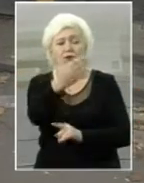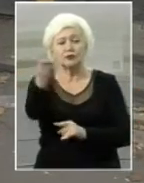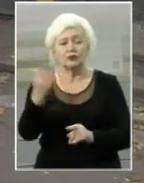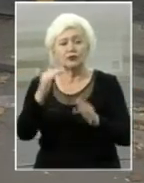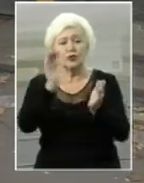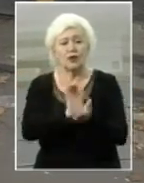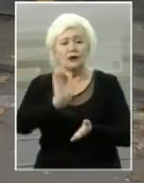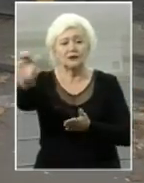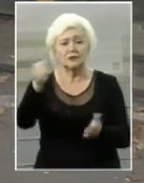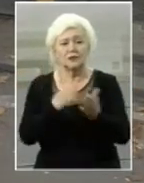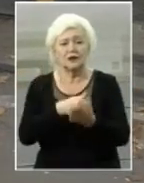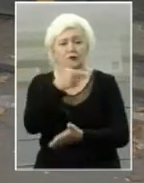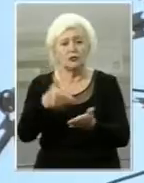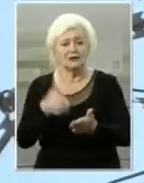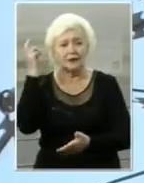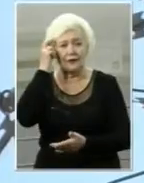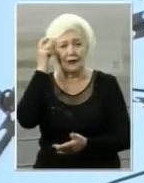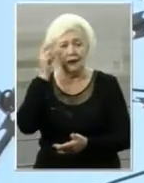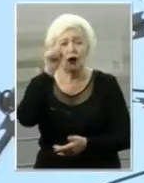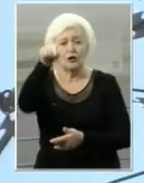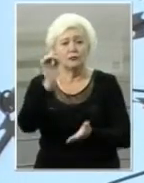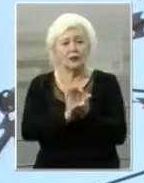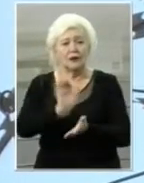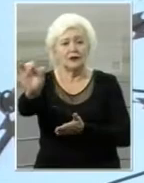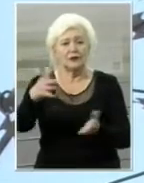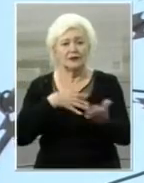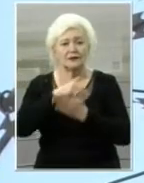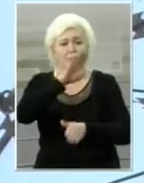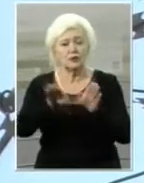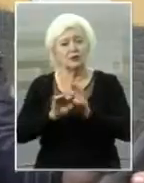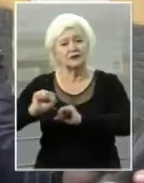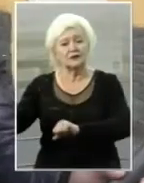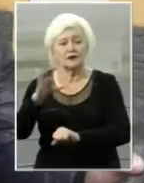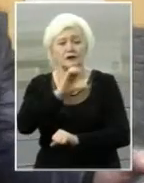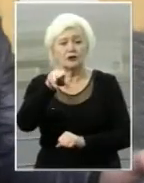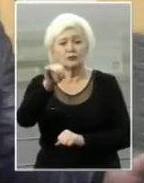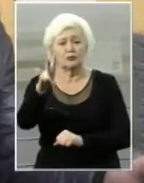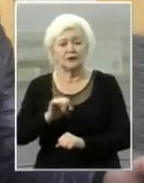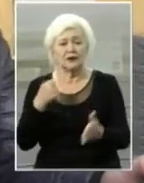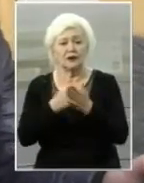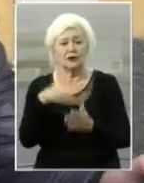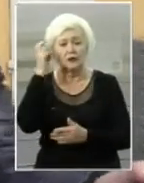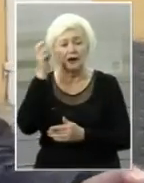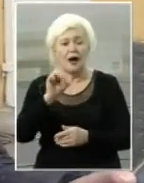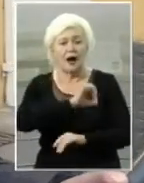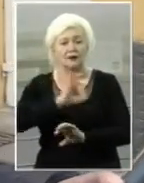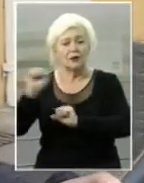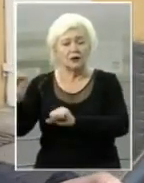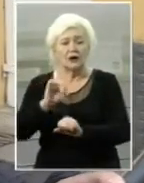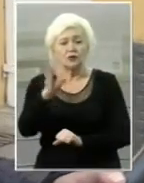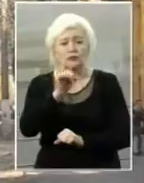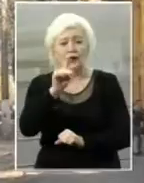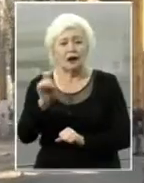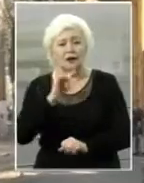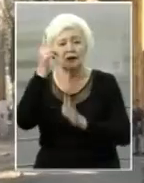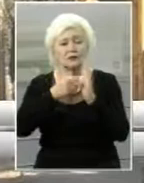етапували до міста Києва. Про етапування свого підзахисного Сергія Торбіна до Києва адвокат Юрій Хазов дізнався